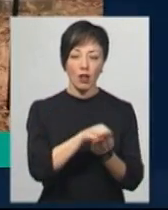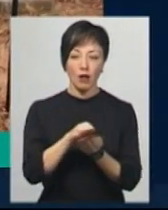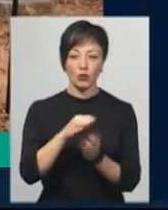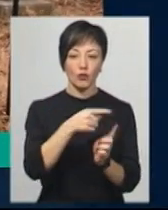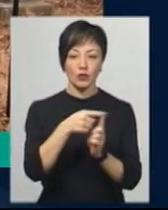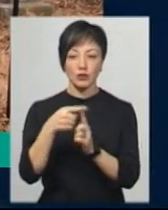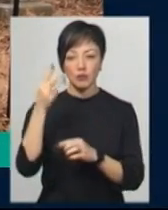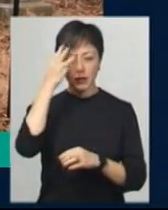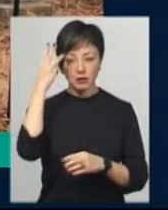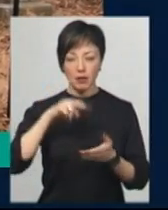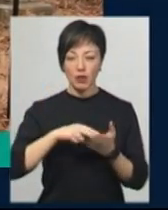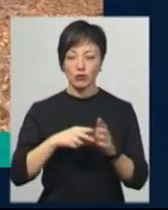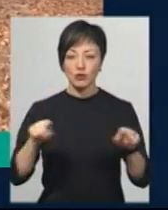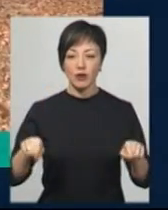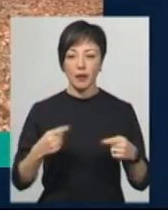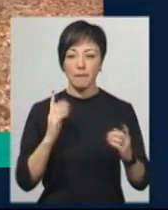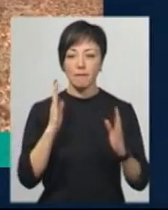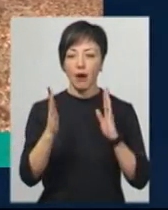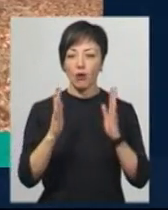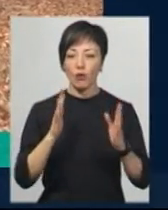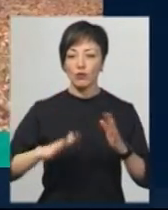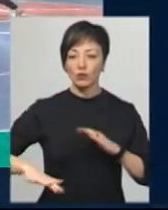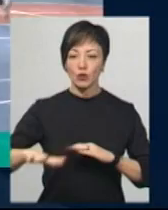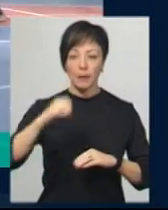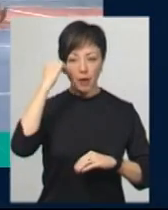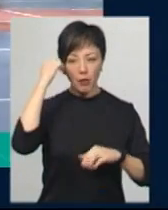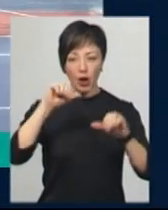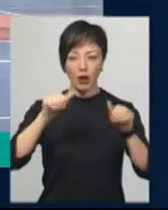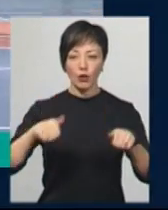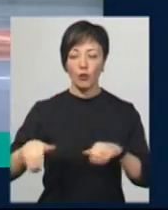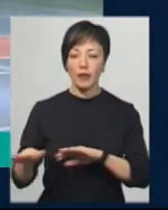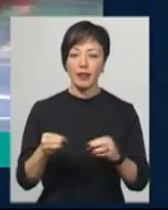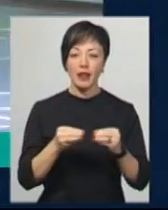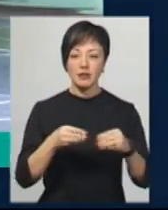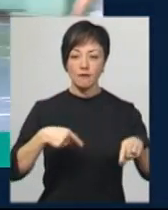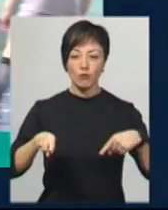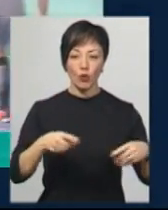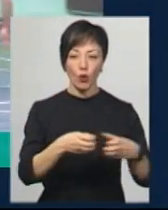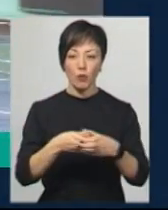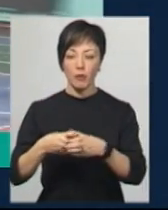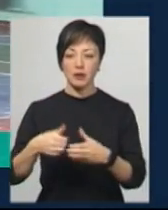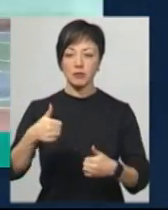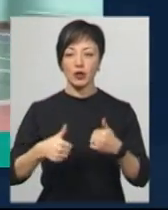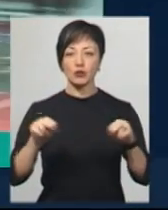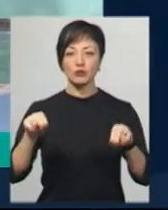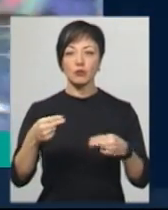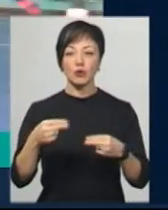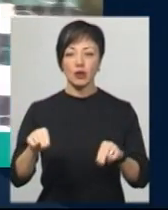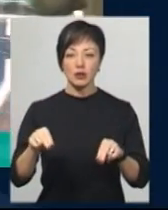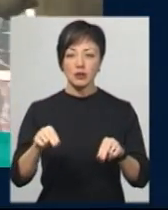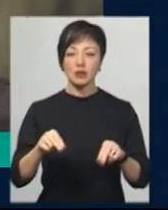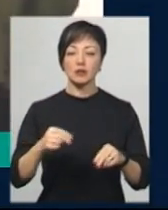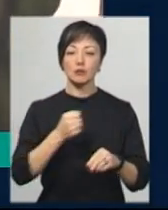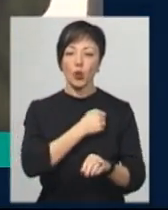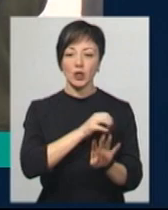обласному центрі планують створити паркову зону та меморіальний комплекс. Десять футбольних команд змагаються у чемпіонаті сухопутних військ